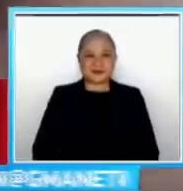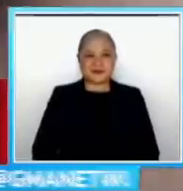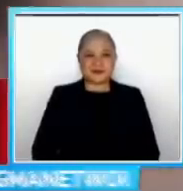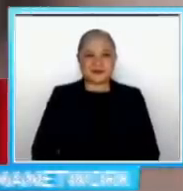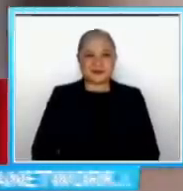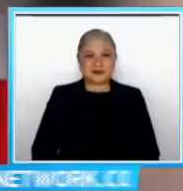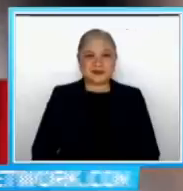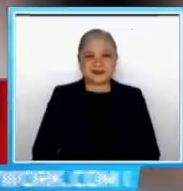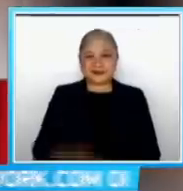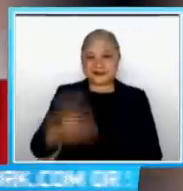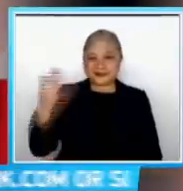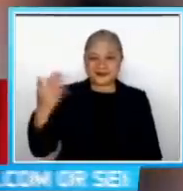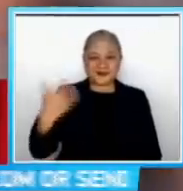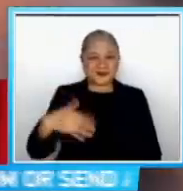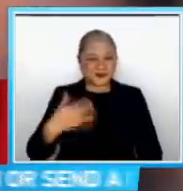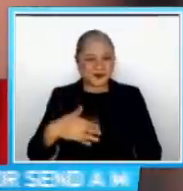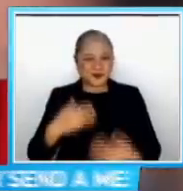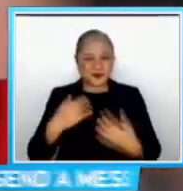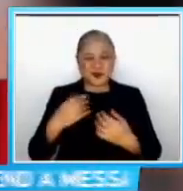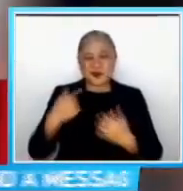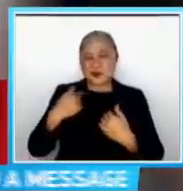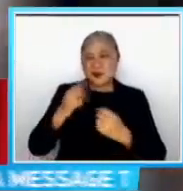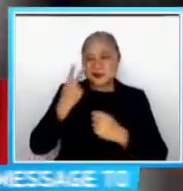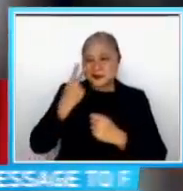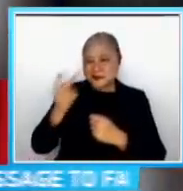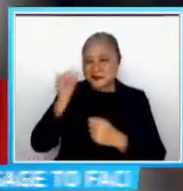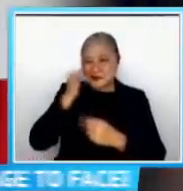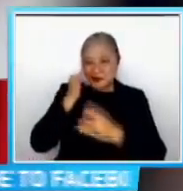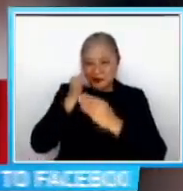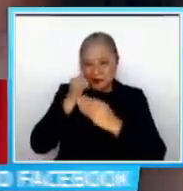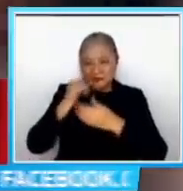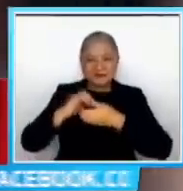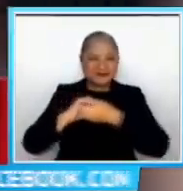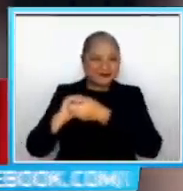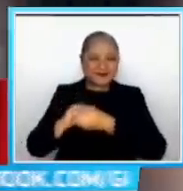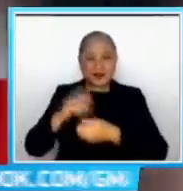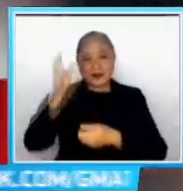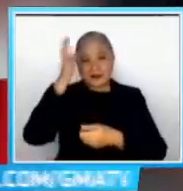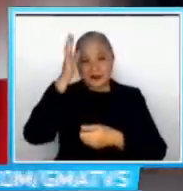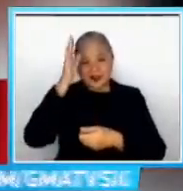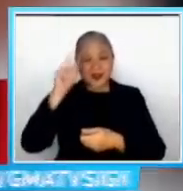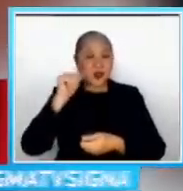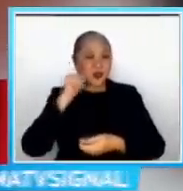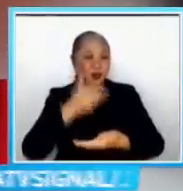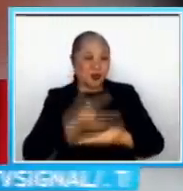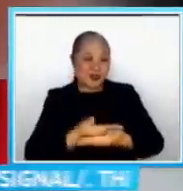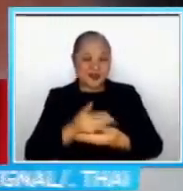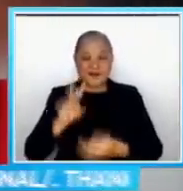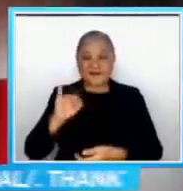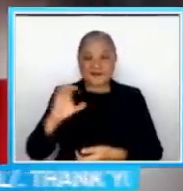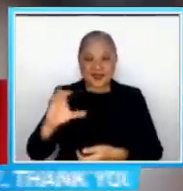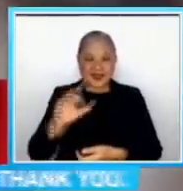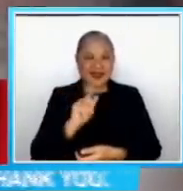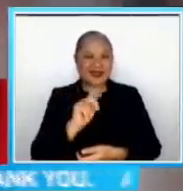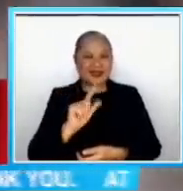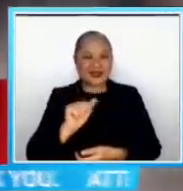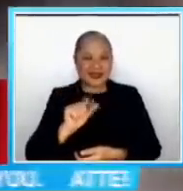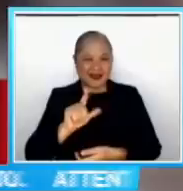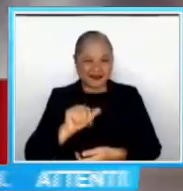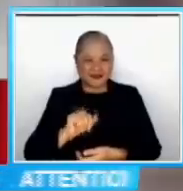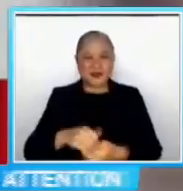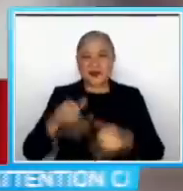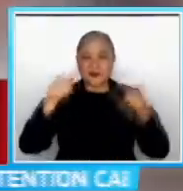Heartwarming para kay Pauline Luna ang nakunan niyang bonding Ng kanyang mag-amang Sinavic at Tali Soto Sa video na ipinose ni Pauling sa IG